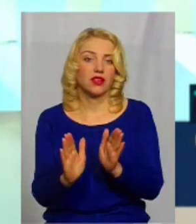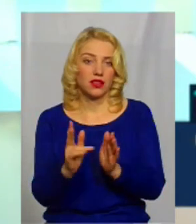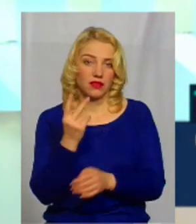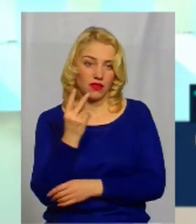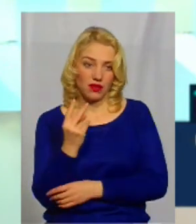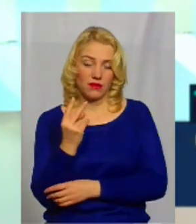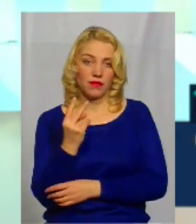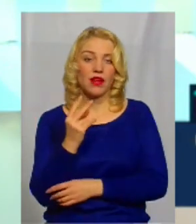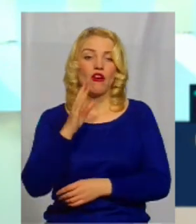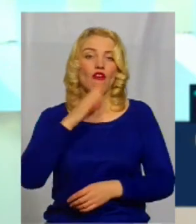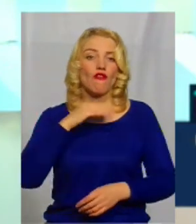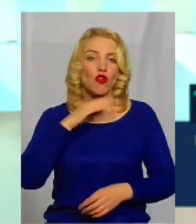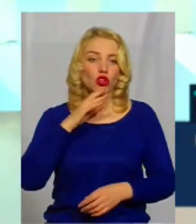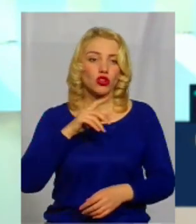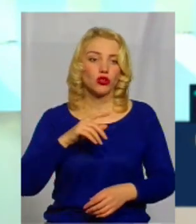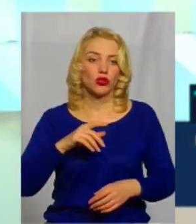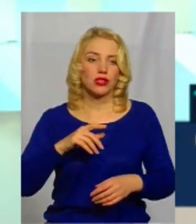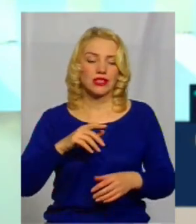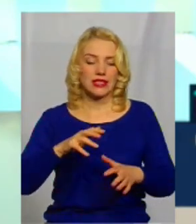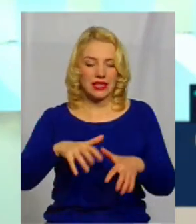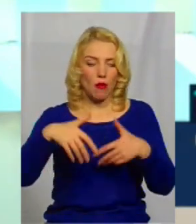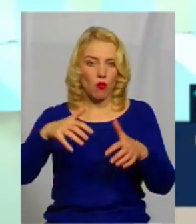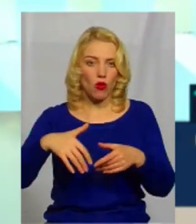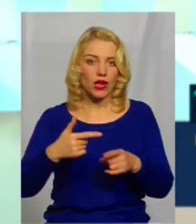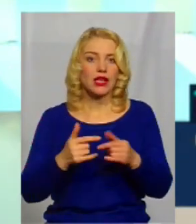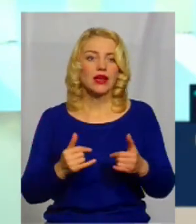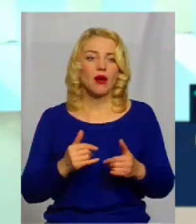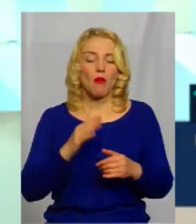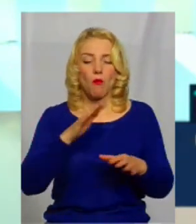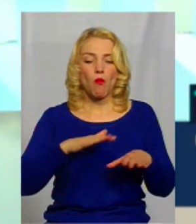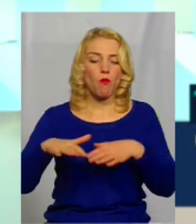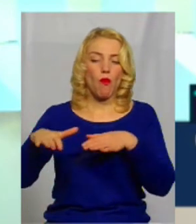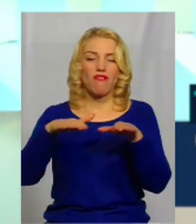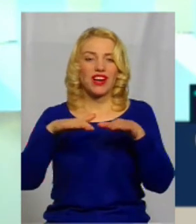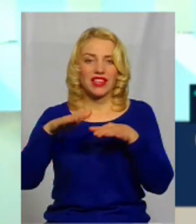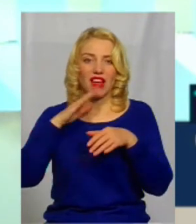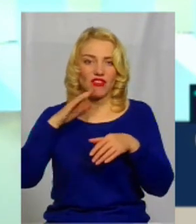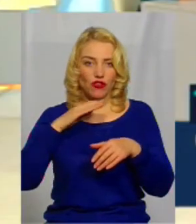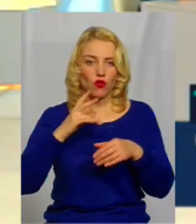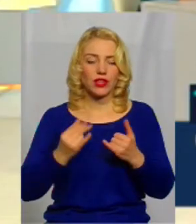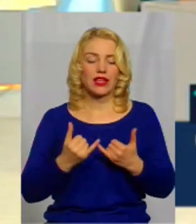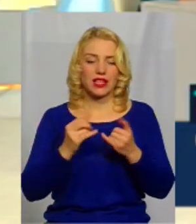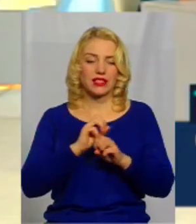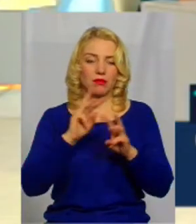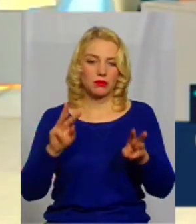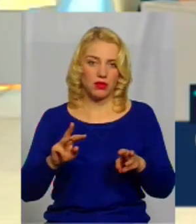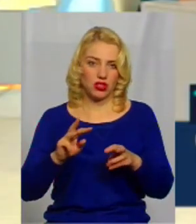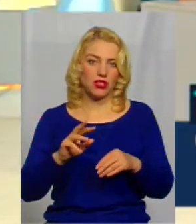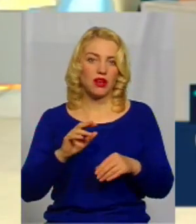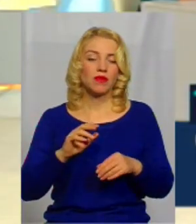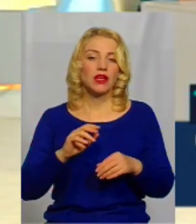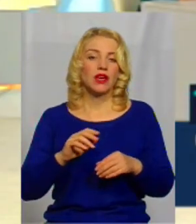два водозабора поверхневих вод для забезпечення питною водою населених пунктів. в Кам'янці.